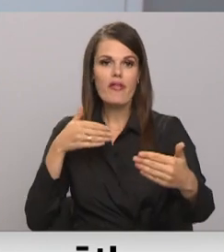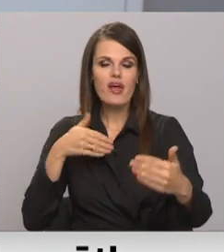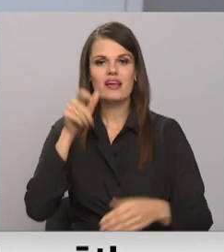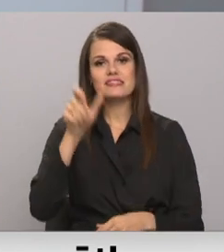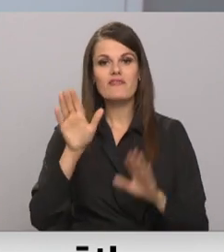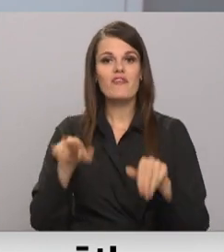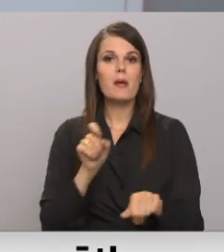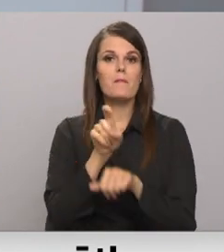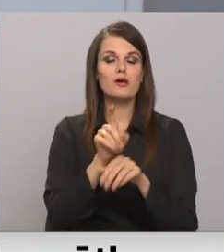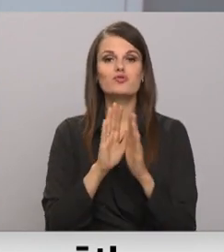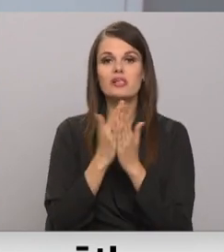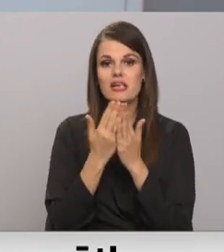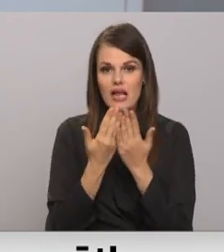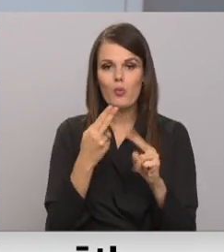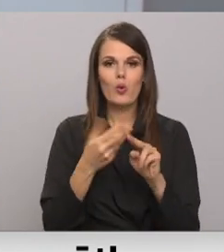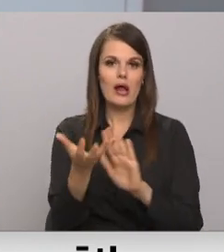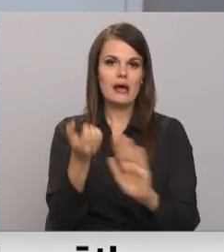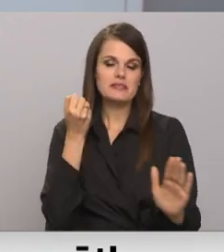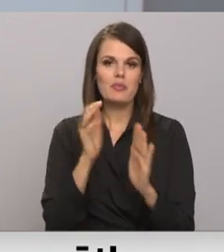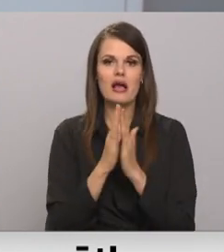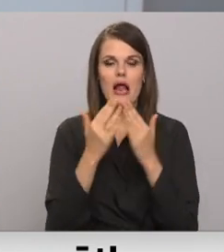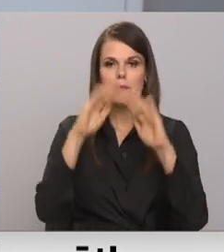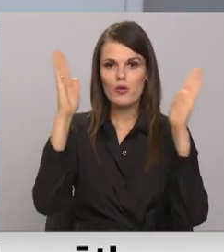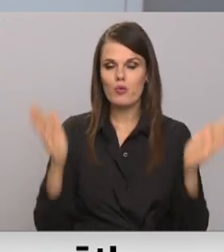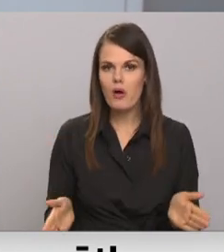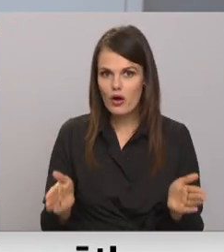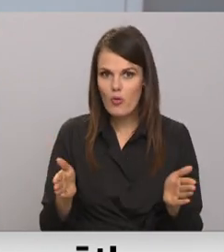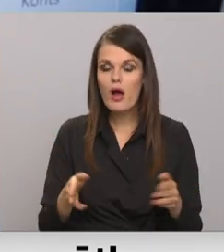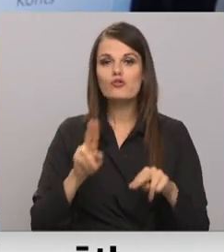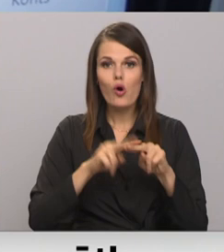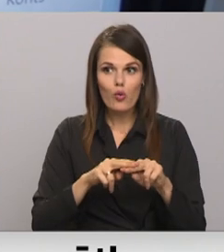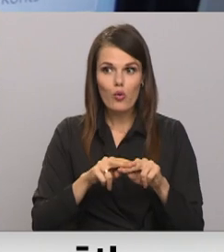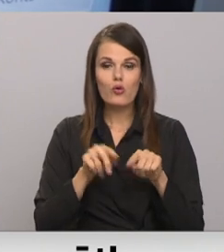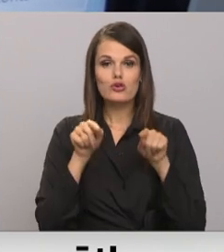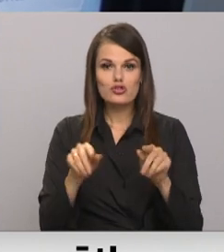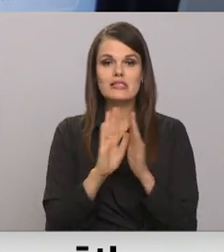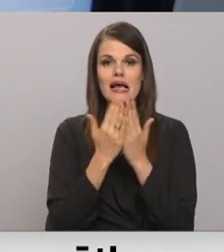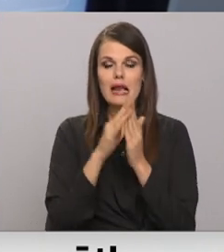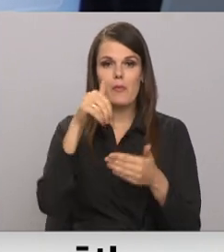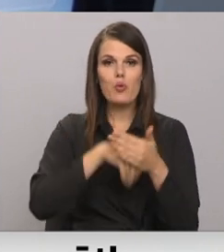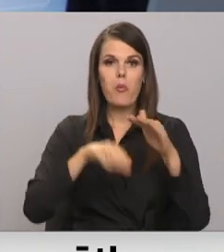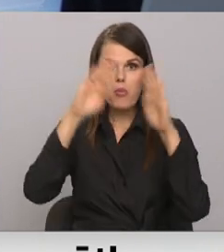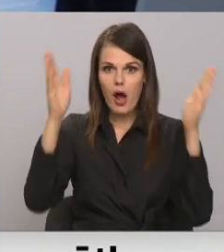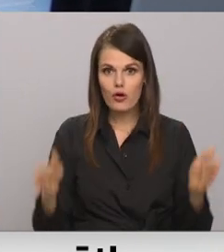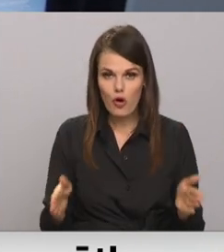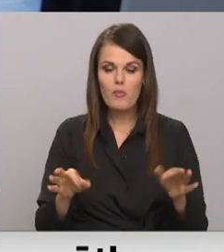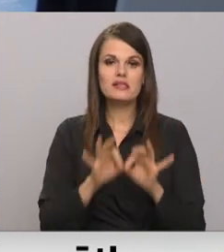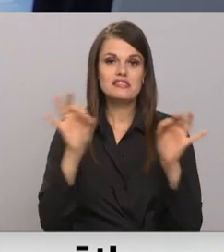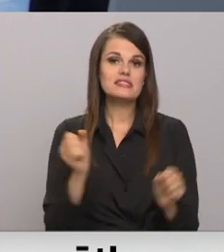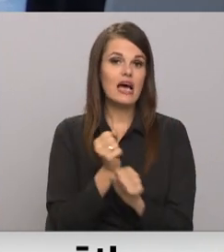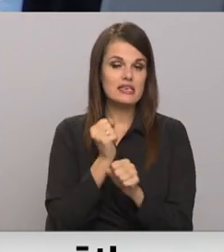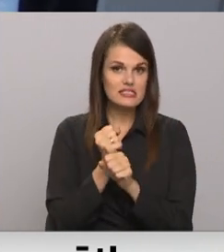cilvēks var pasūtīt grāmatu un to izņemt grāmatu pakumātā. Šodien arī šāds grāmatu pakumāts darbi ir uzsācis ogris